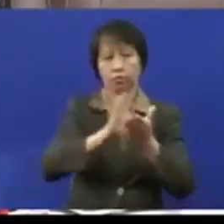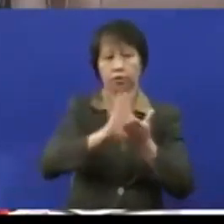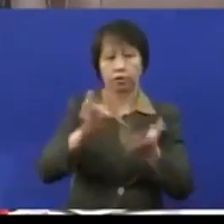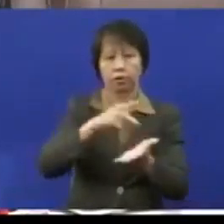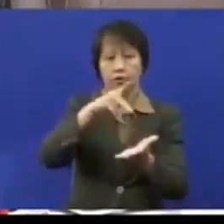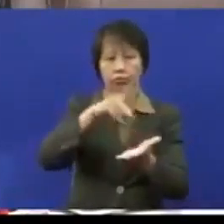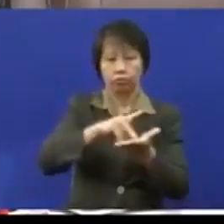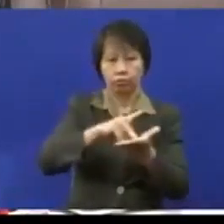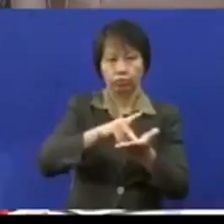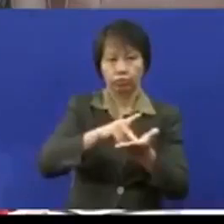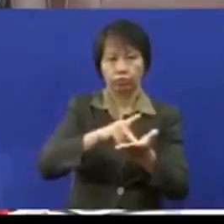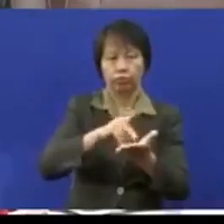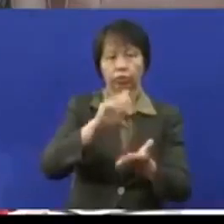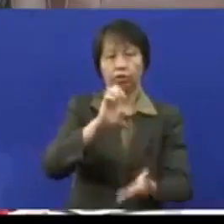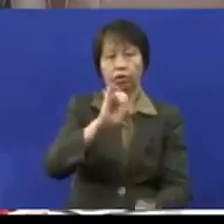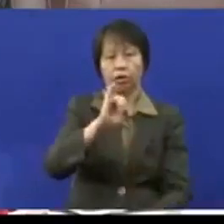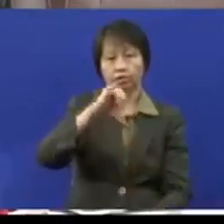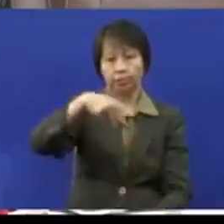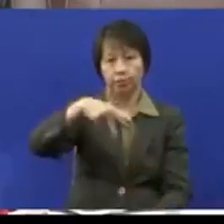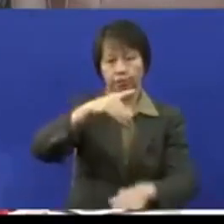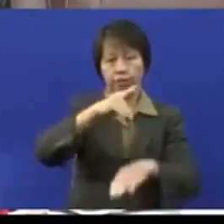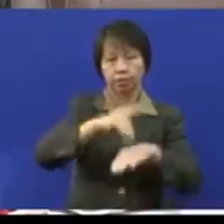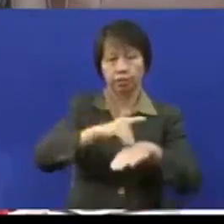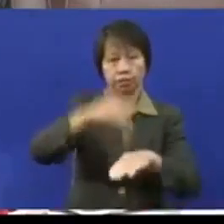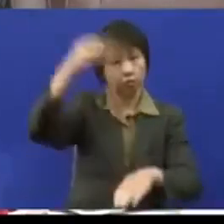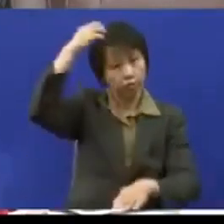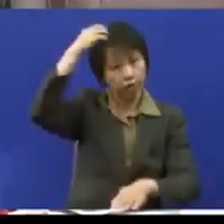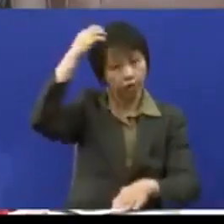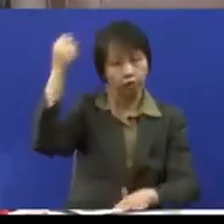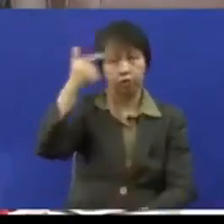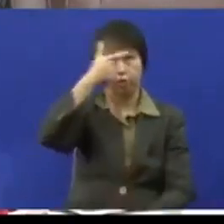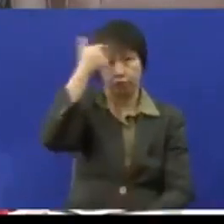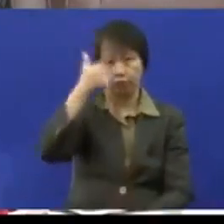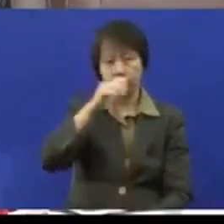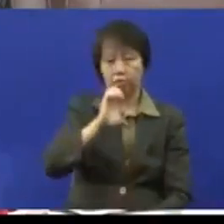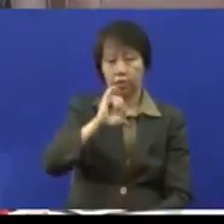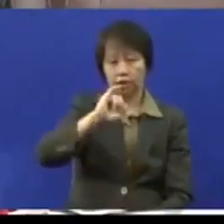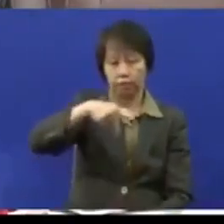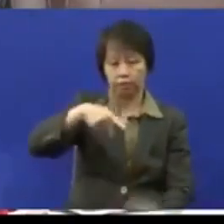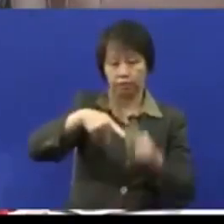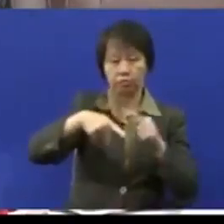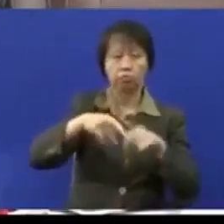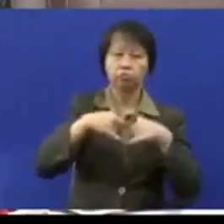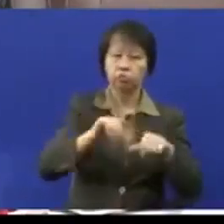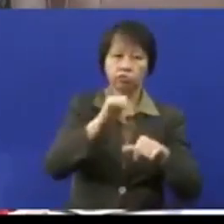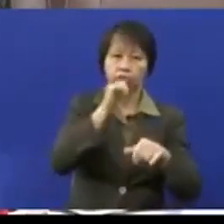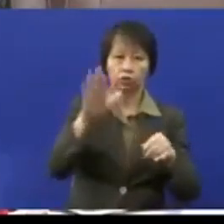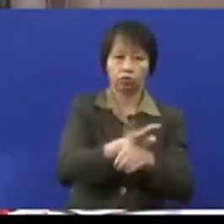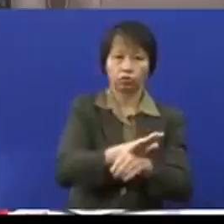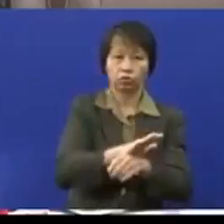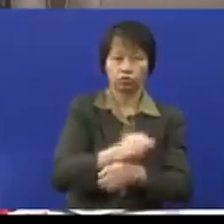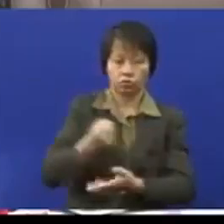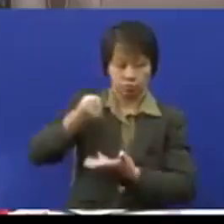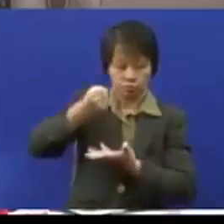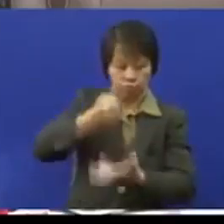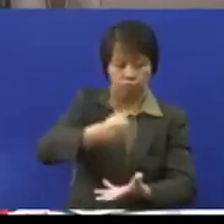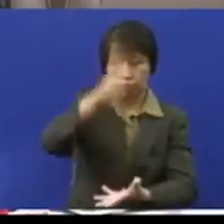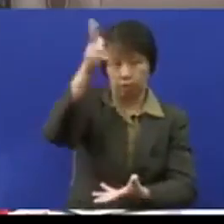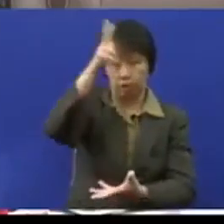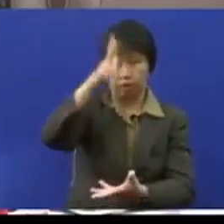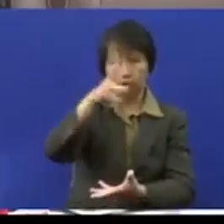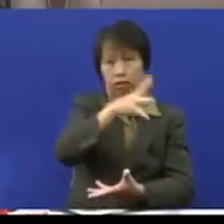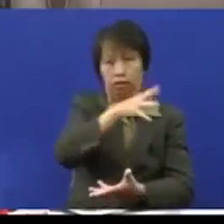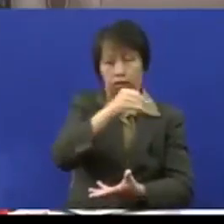intervensi awal EIP di Selangor memandangkan EIP masih tidak mencukupi. Peruntukan kerajaan EIP dan